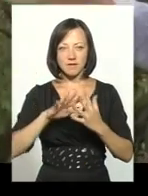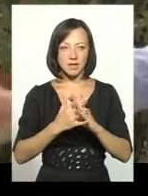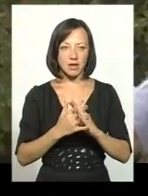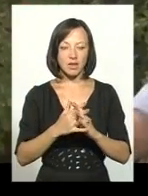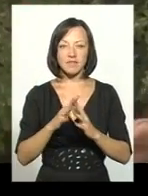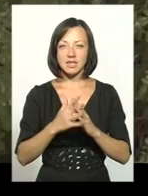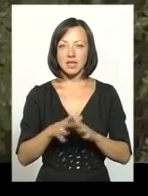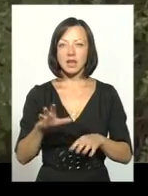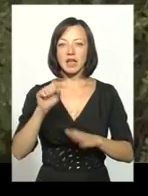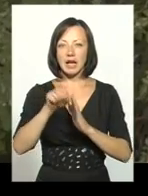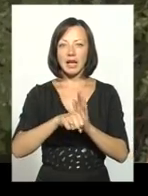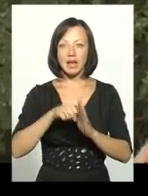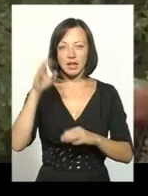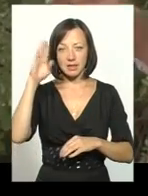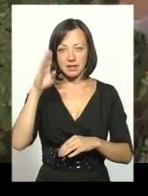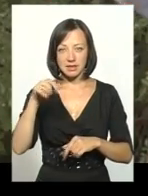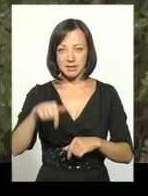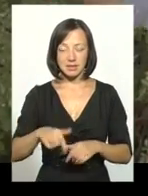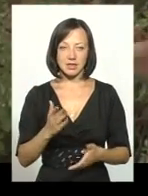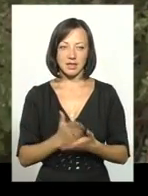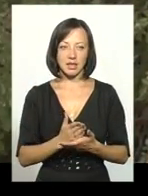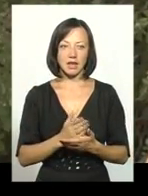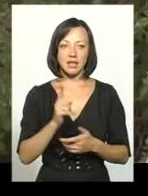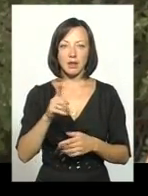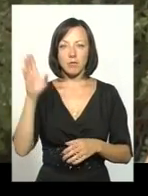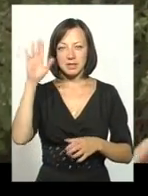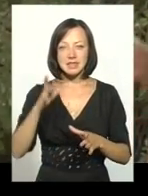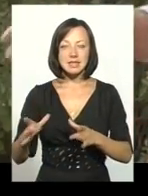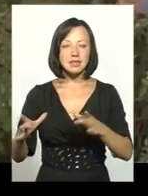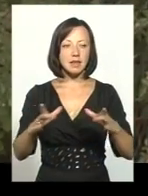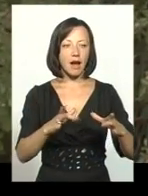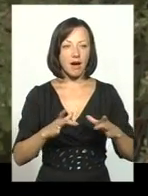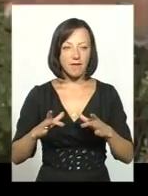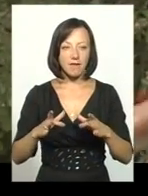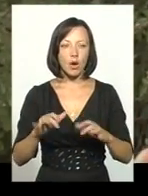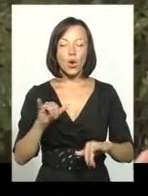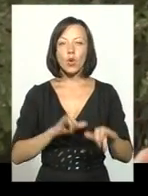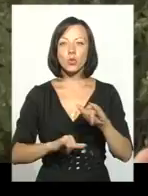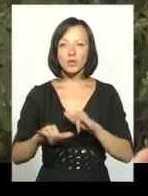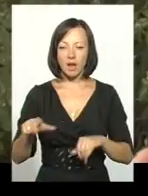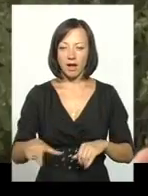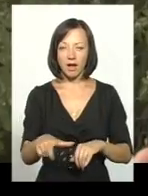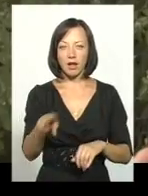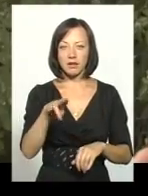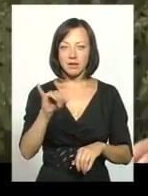В селі Керниці. Там став. А від ставу куди? В Дністер.